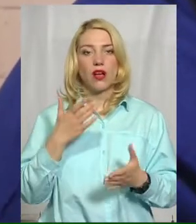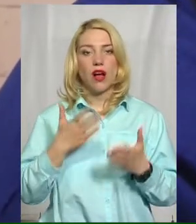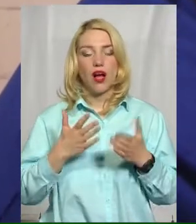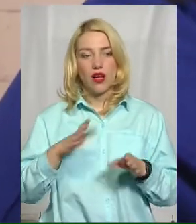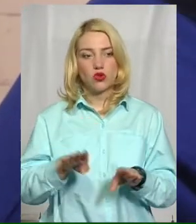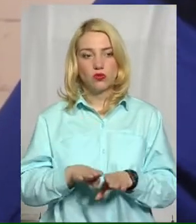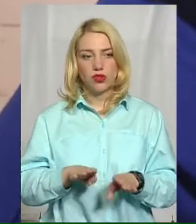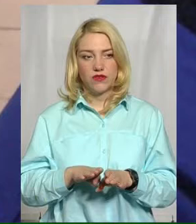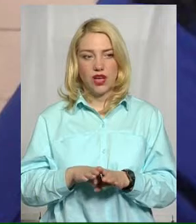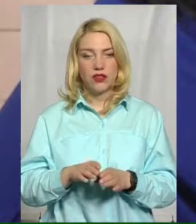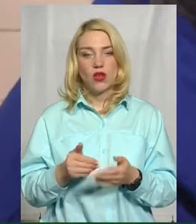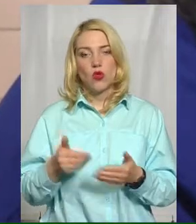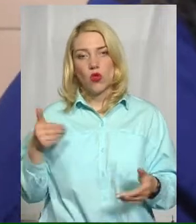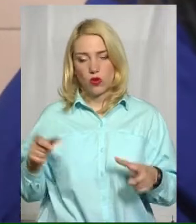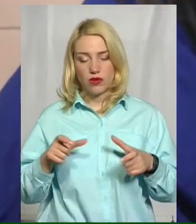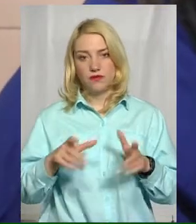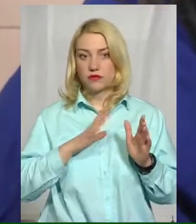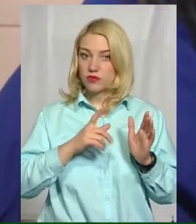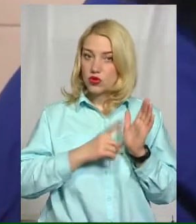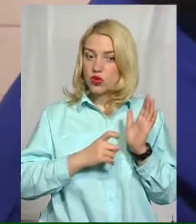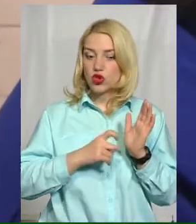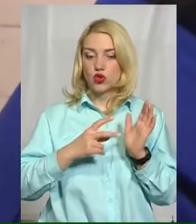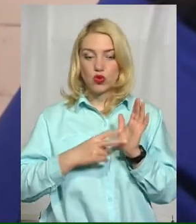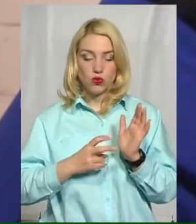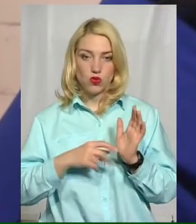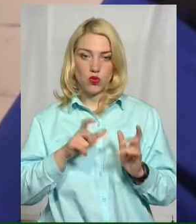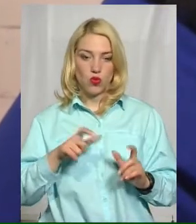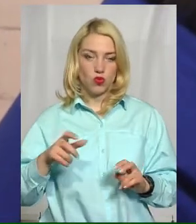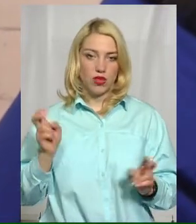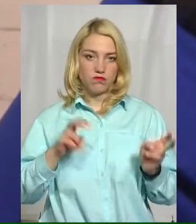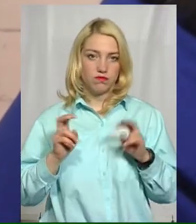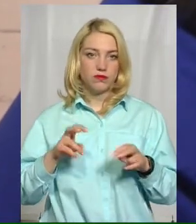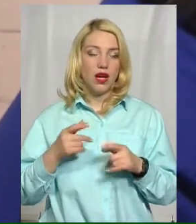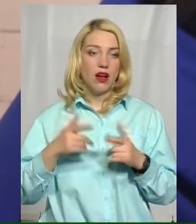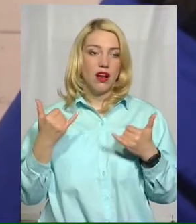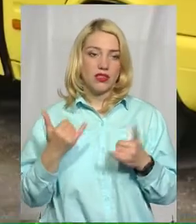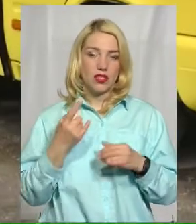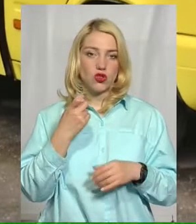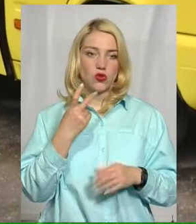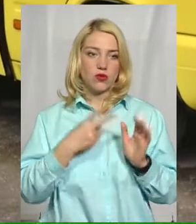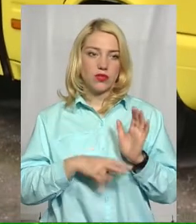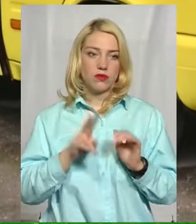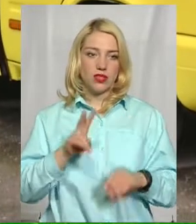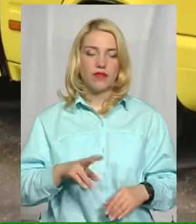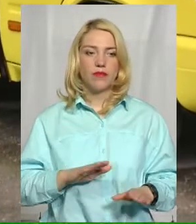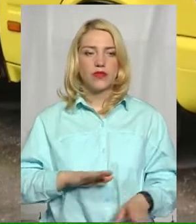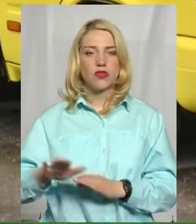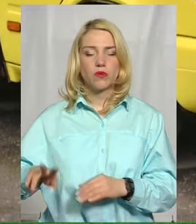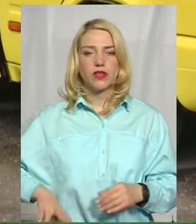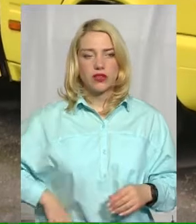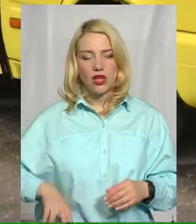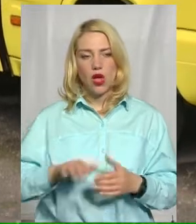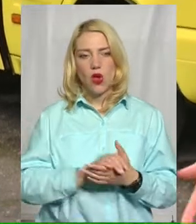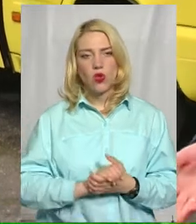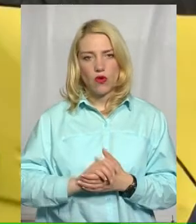до карантину? то, звісно, 600-700, у нас було чоловіка, зараз 172. Заступниця директора ТО